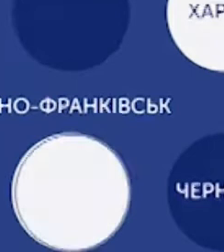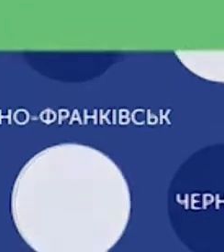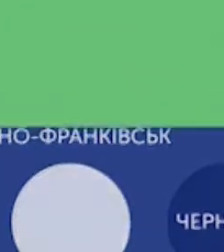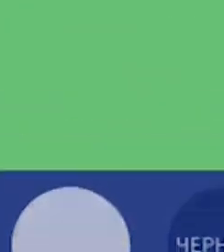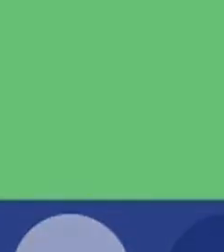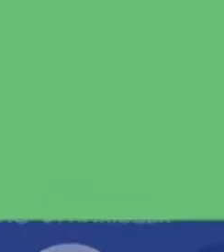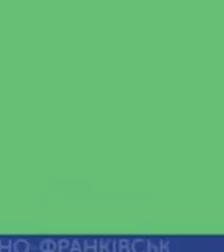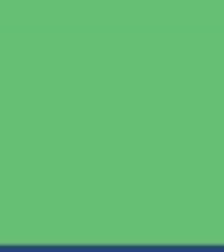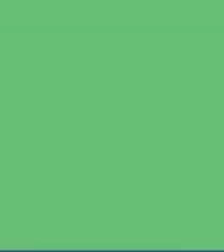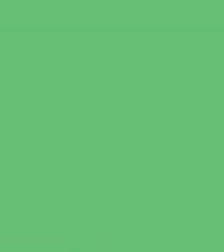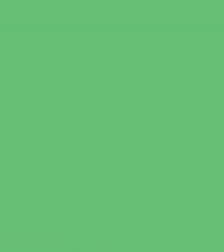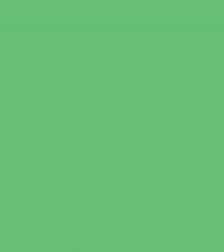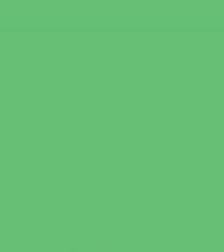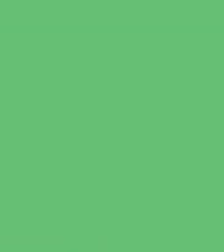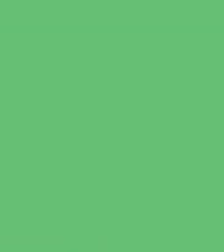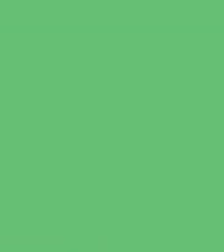Наразі всі новини.